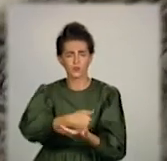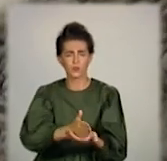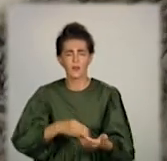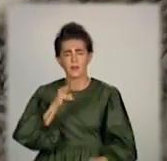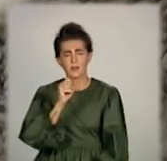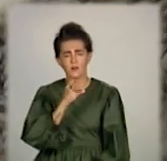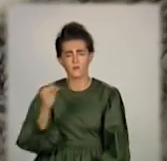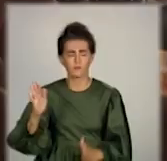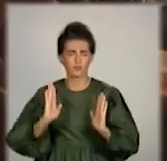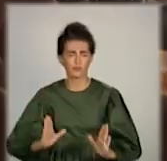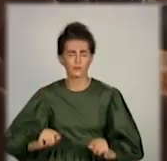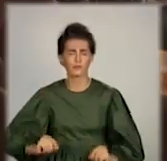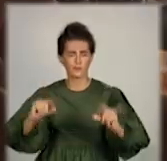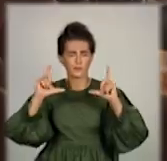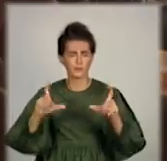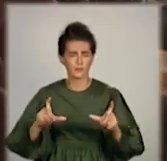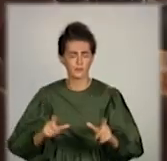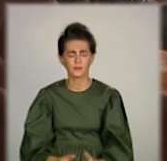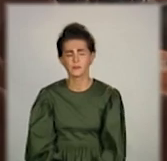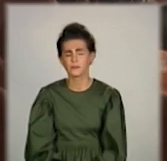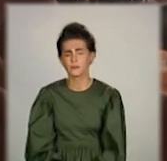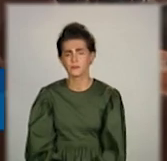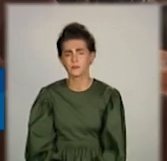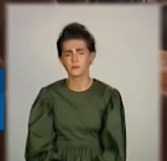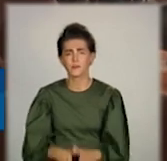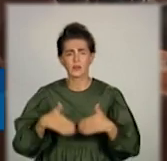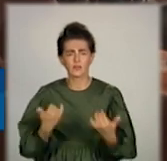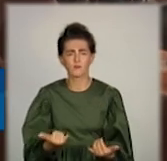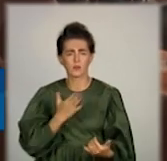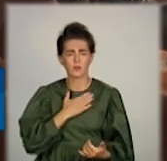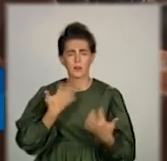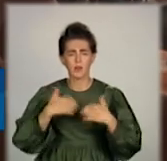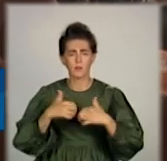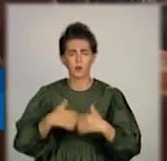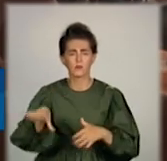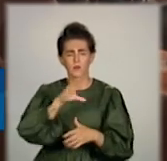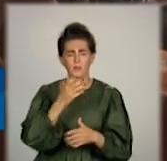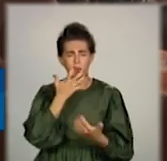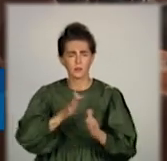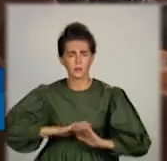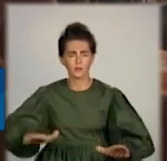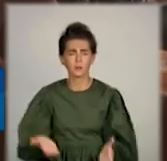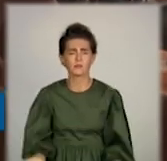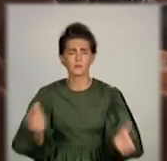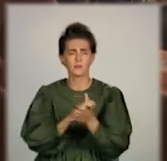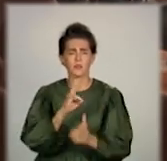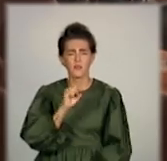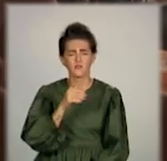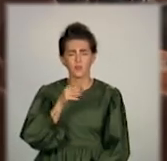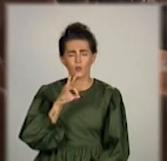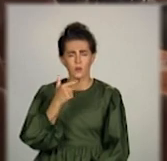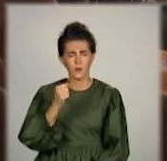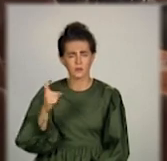постійно зростатимуть. На сьогодні наша Краматорська цепломережа підписала договір з Дактавтогазом щодо